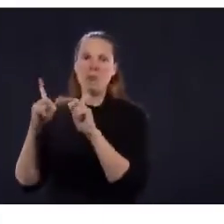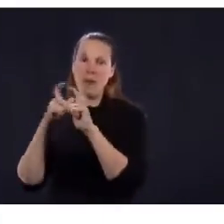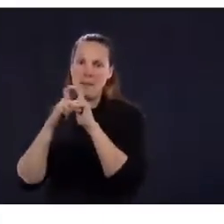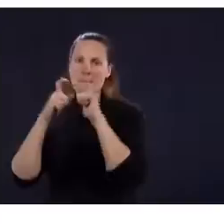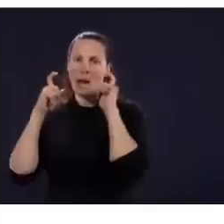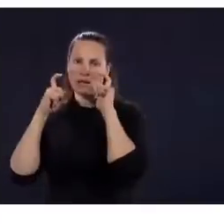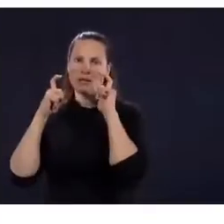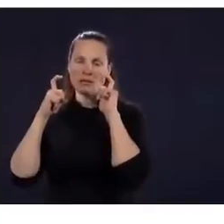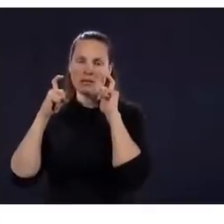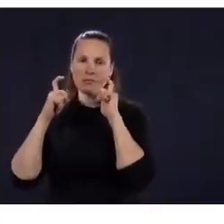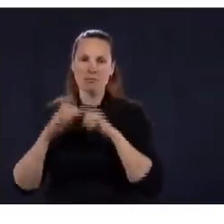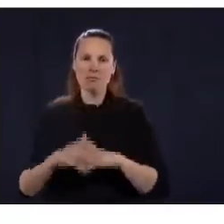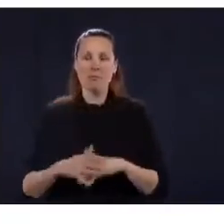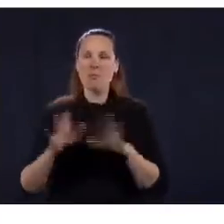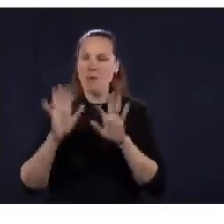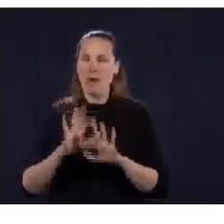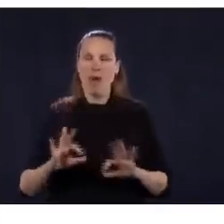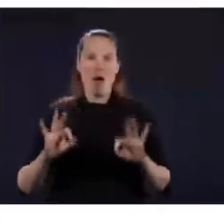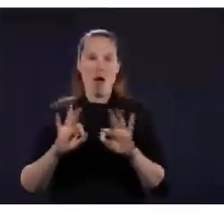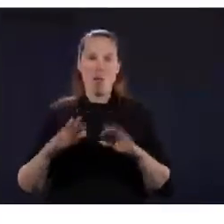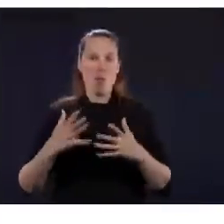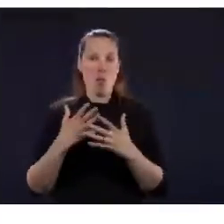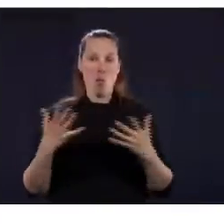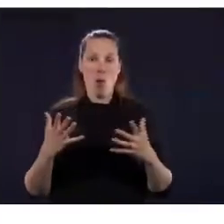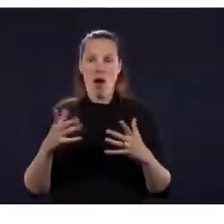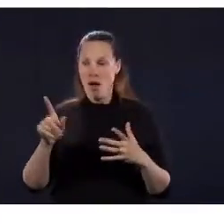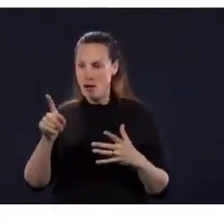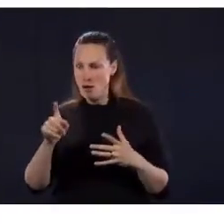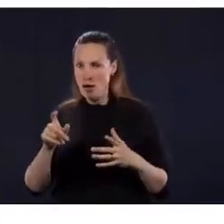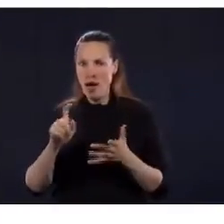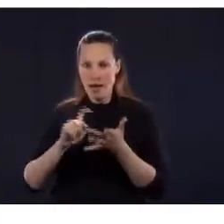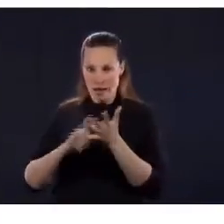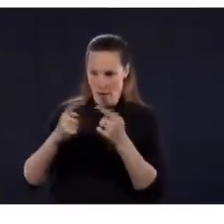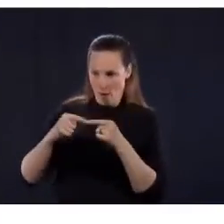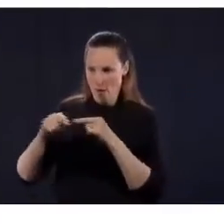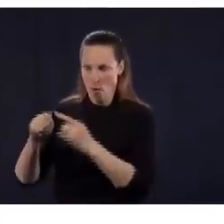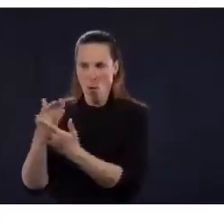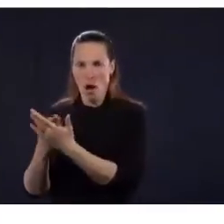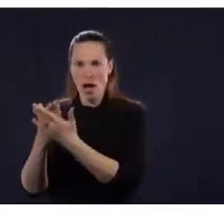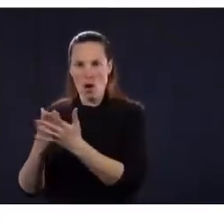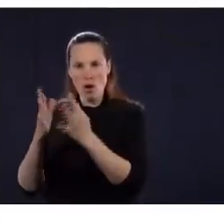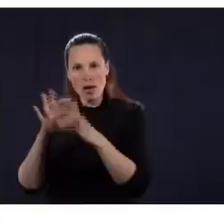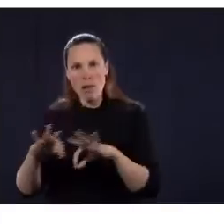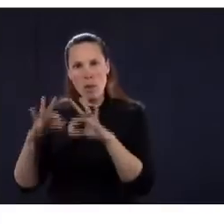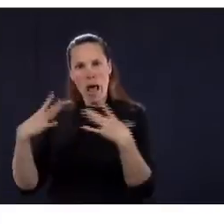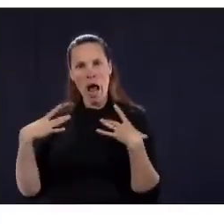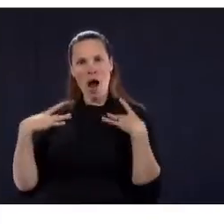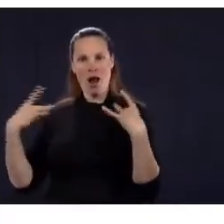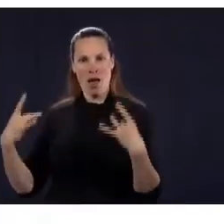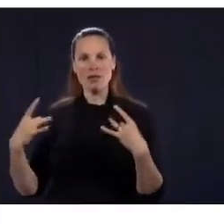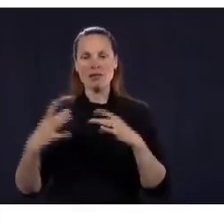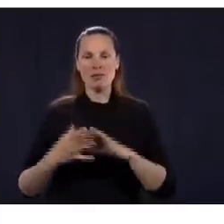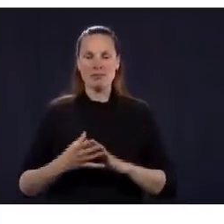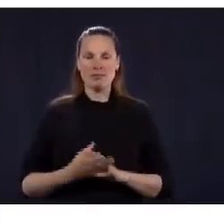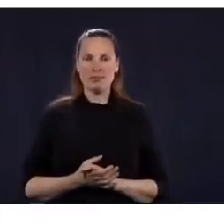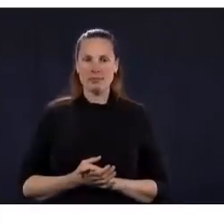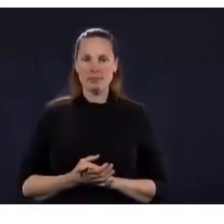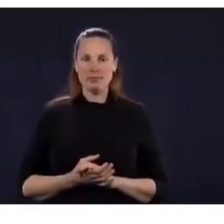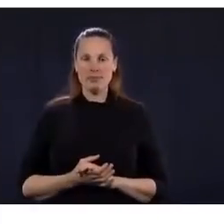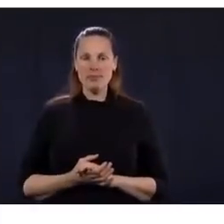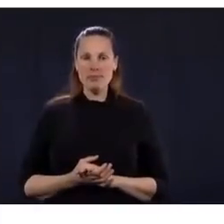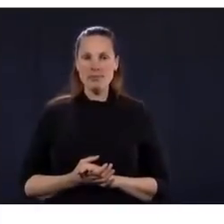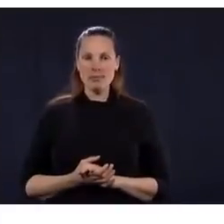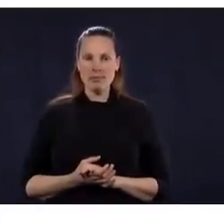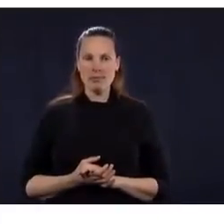était là. Bon, c'est important de rappeler que la plupart des endroits, on a ailleurs jamais fermé la construction puis le manufacturier.